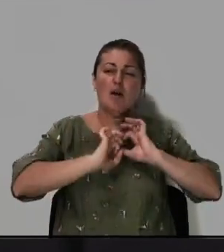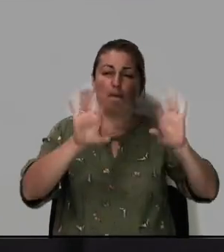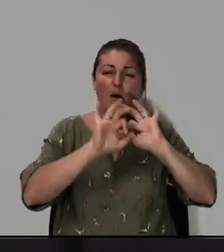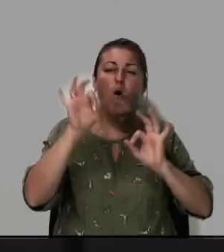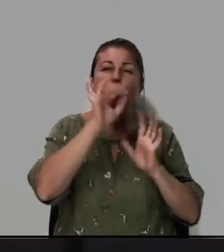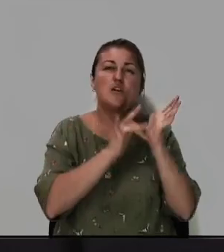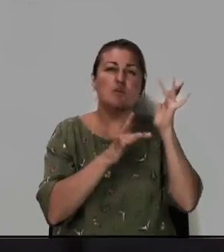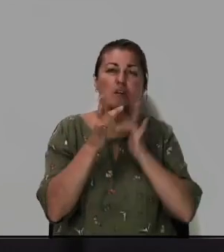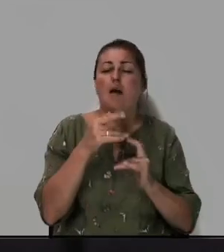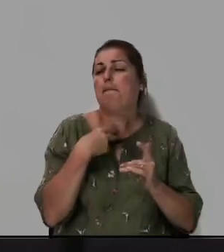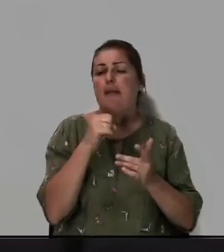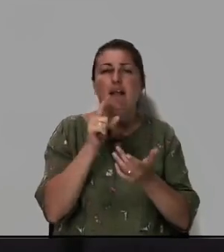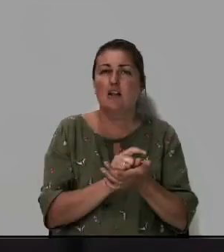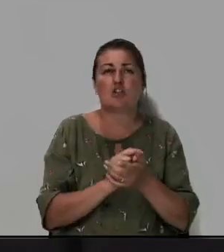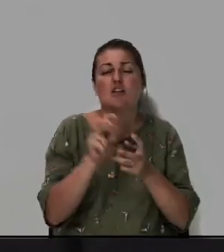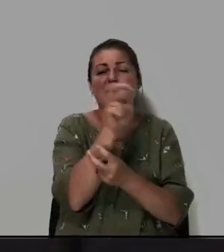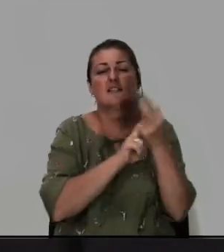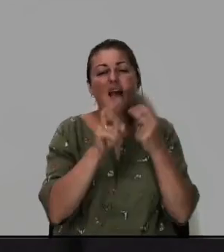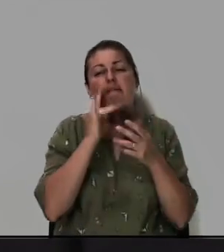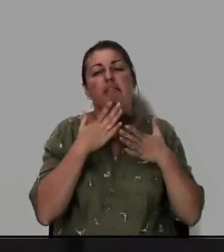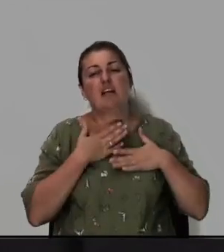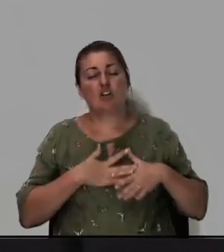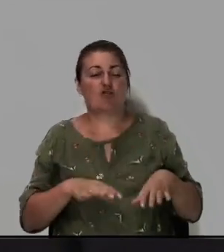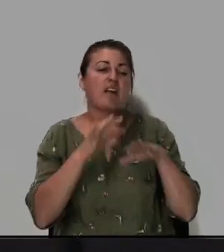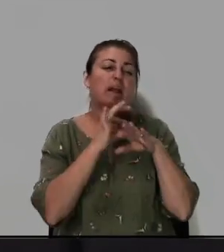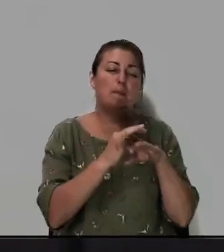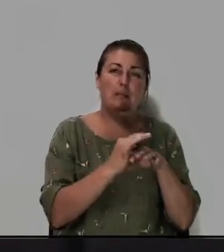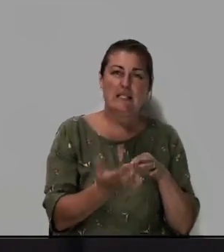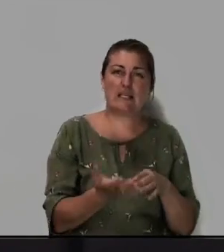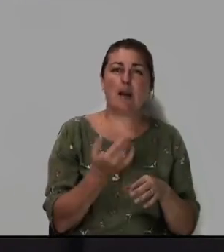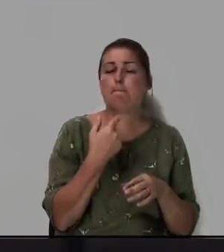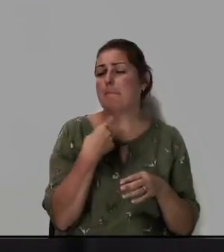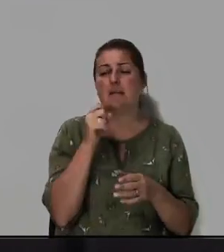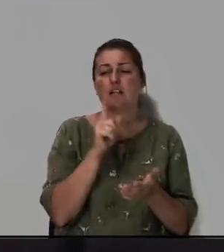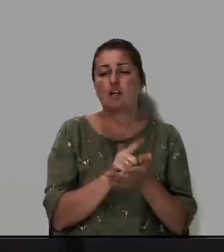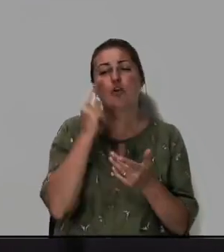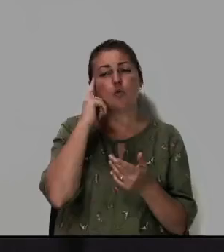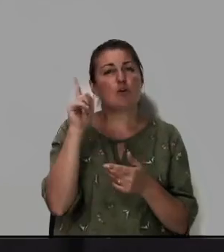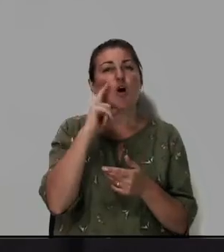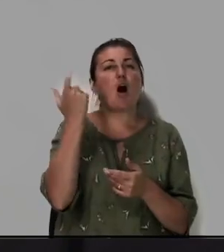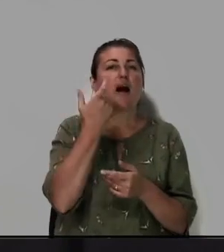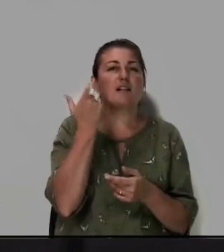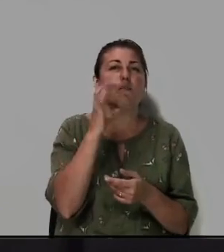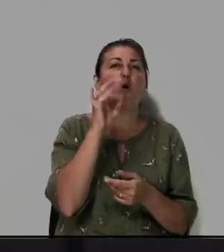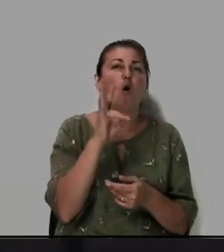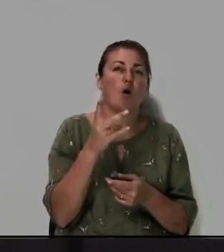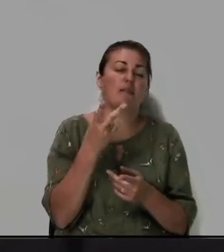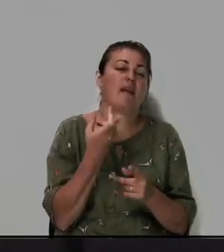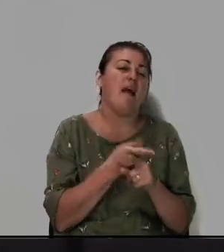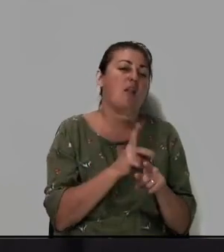Христа мы не должны искать наслаждения плотские мы не должны думать что Господь Он для наслаждения